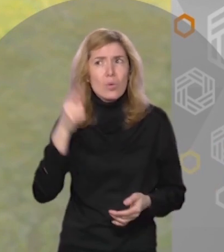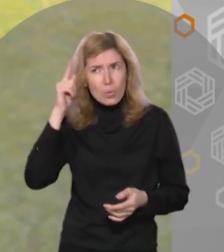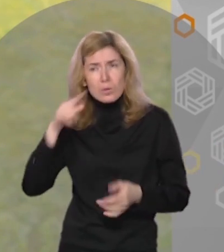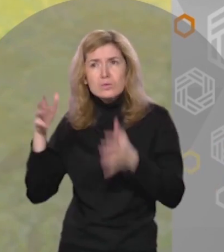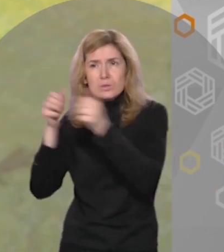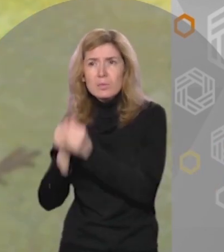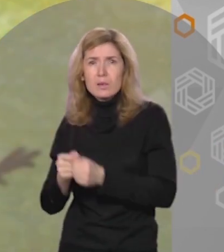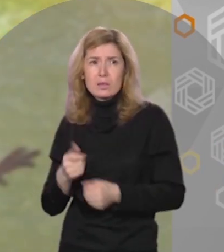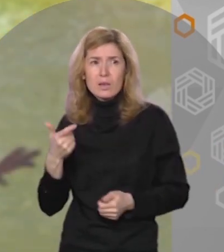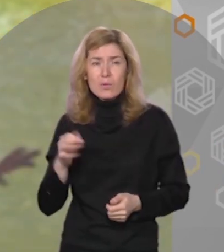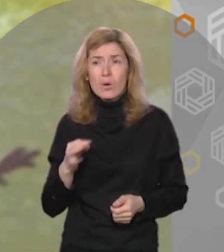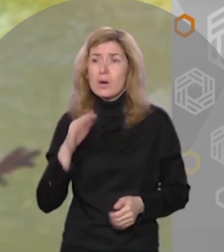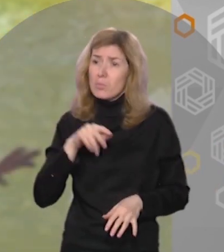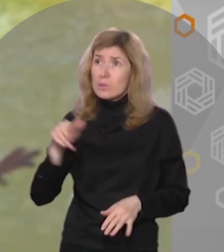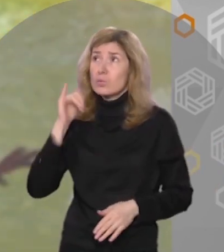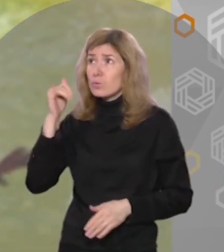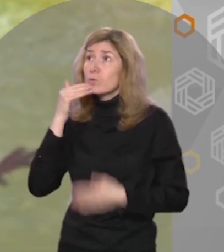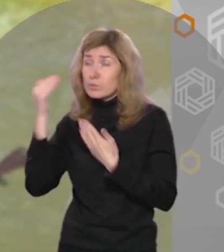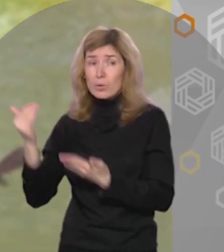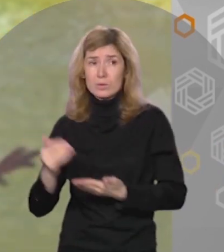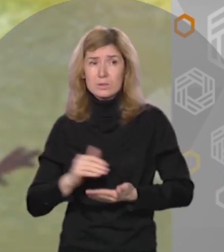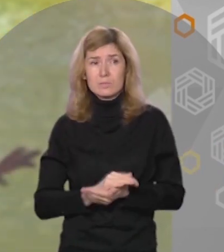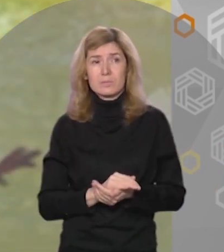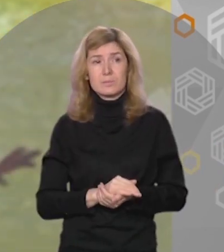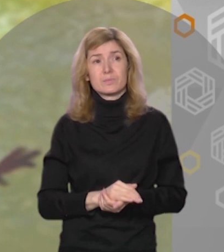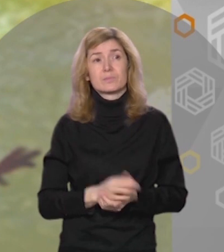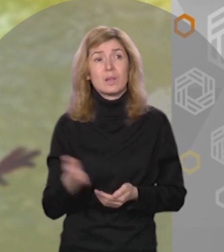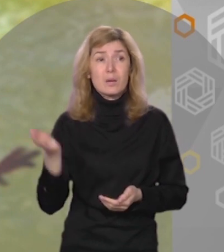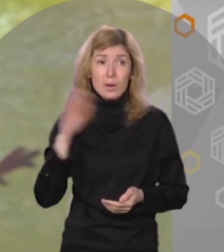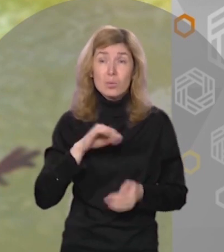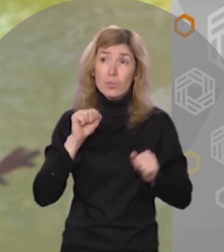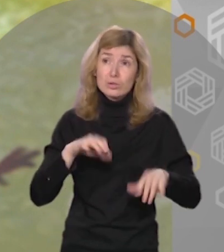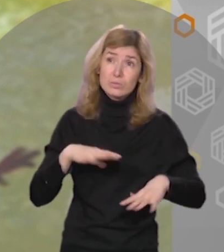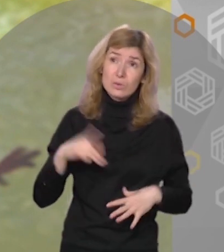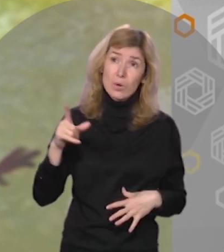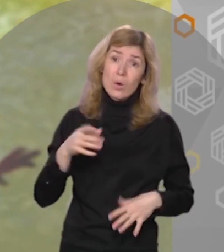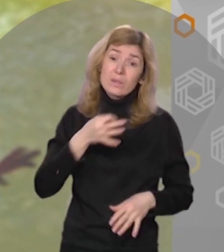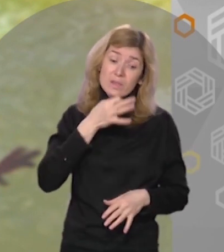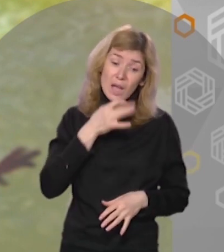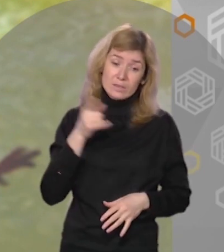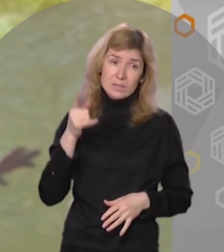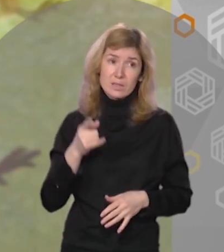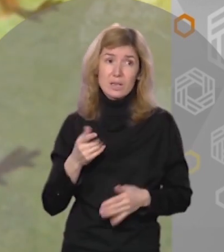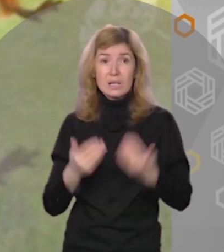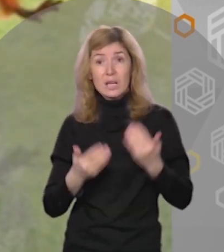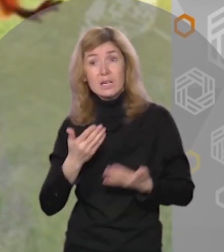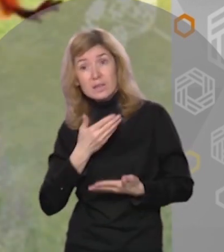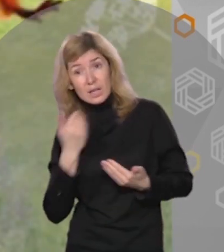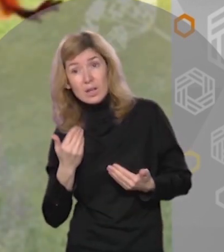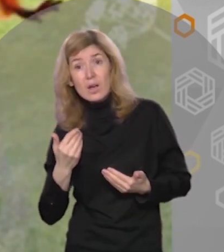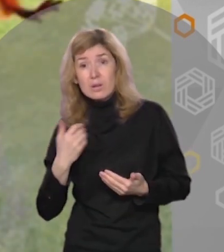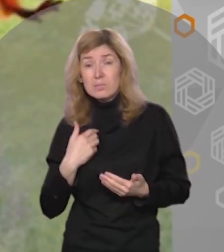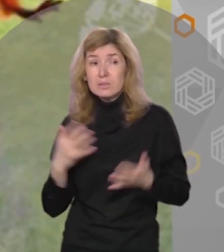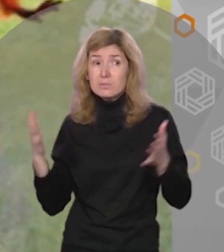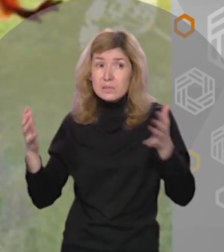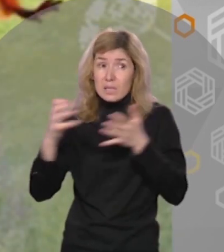удержишь? Пойдем спросим у него самого Предложил рыжик Может быть, нравятся ему орехи и ягоды? Соберем